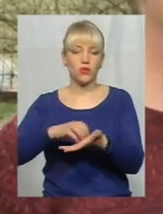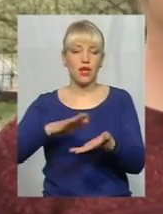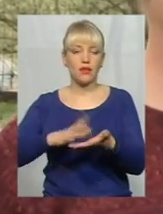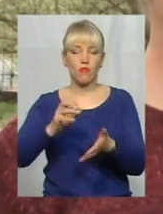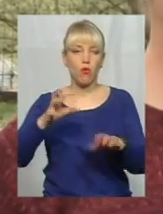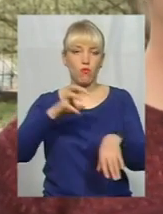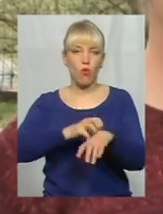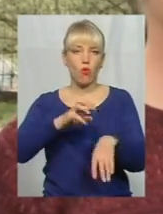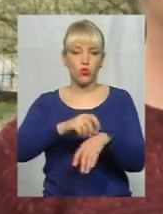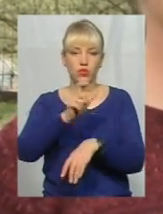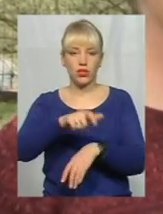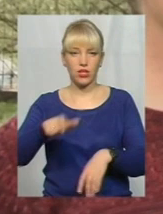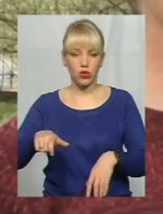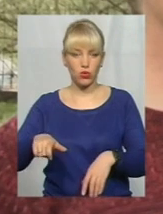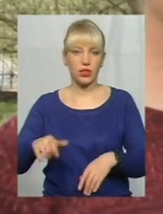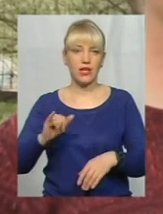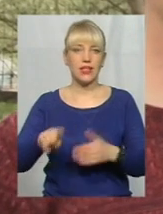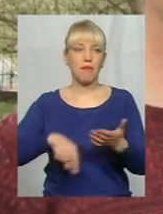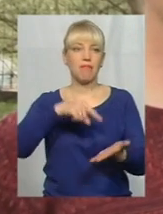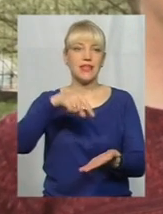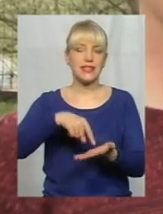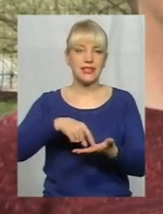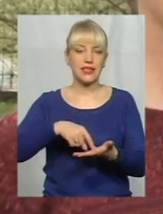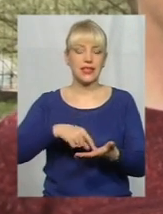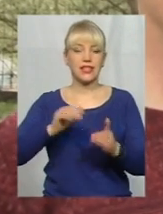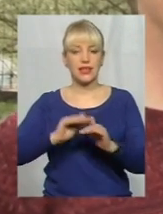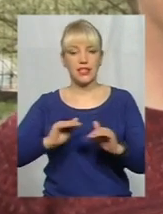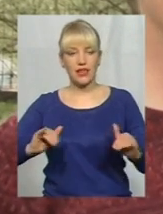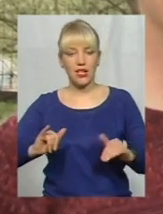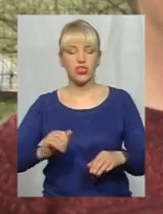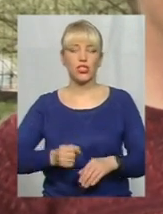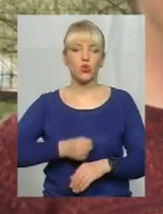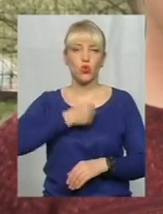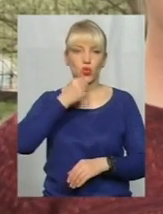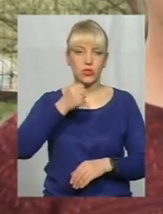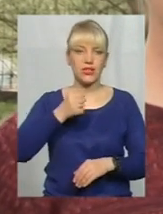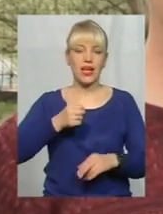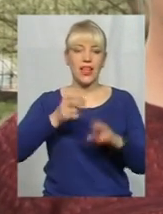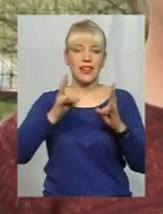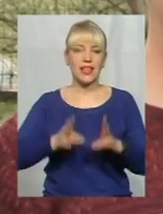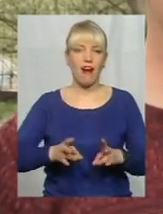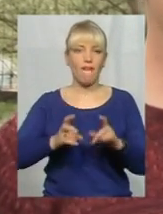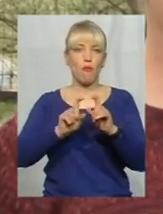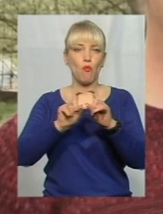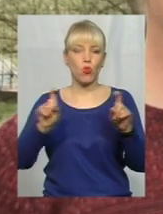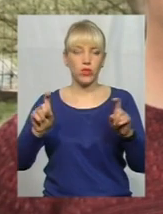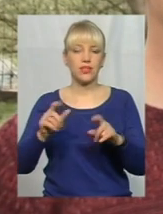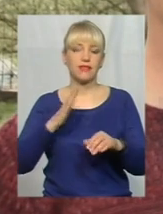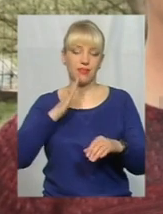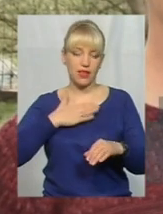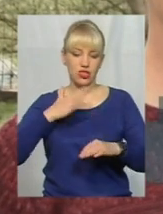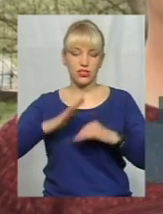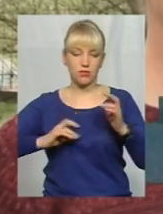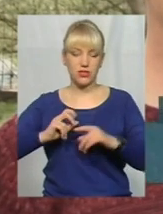покусаних мешканців із міського дитячого та дорослого травмпунктів. Наші спеціалісти здійснюють виїзди,